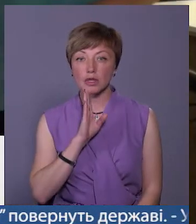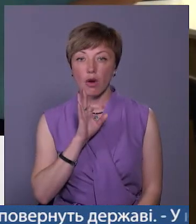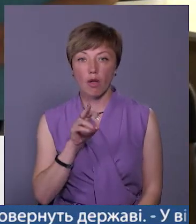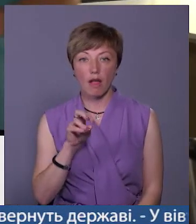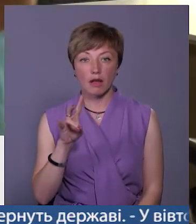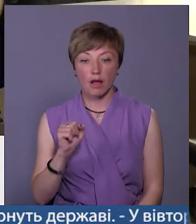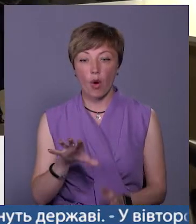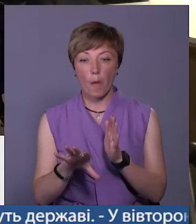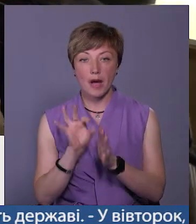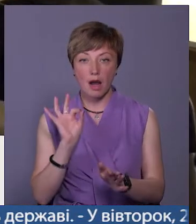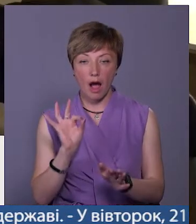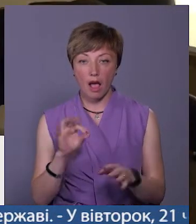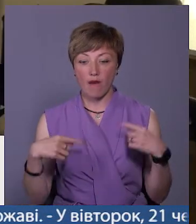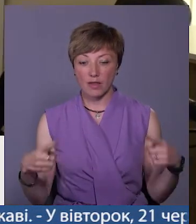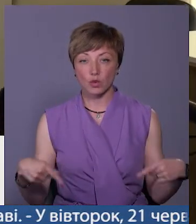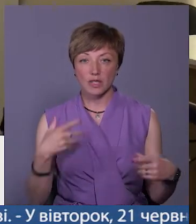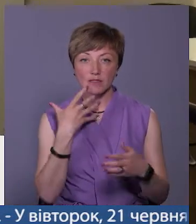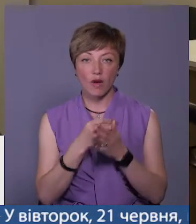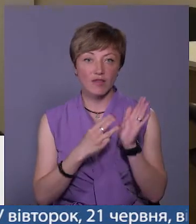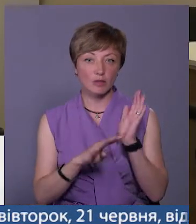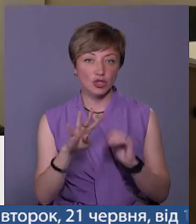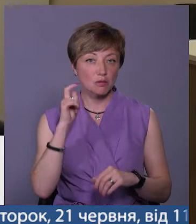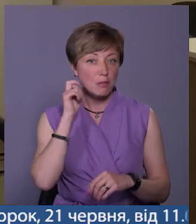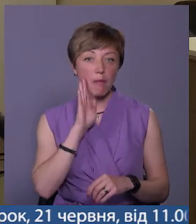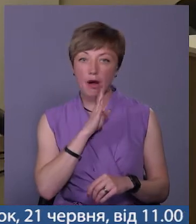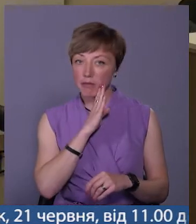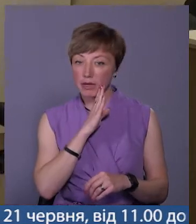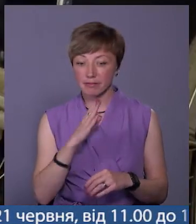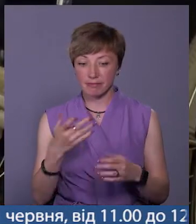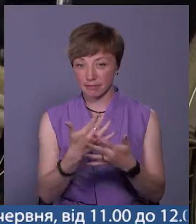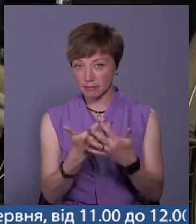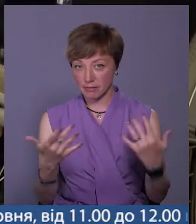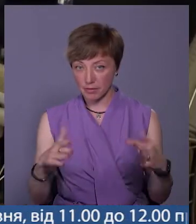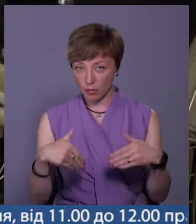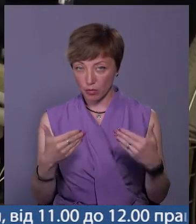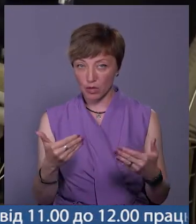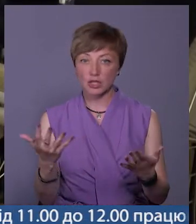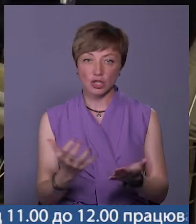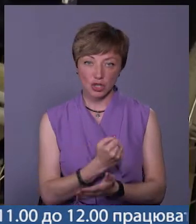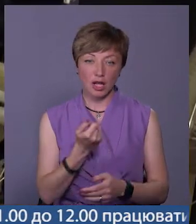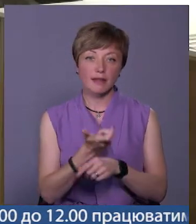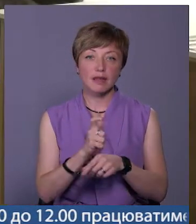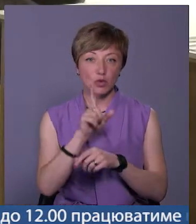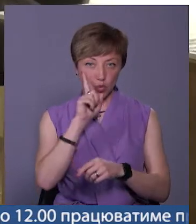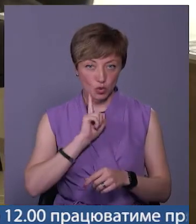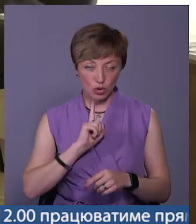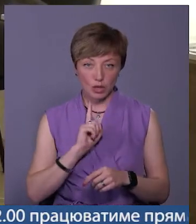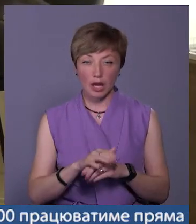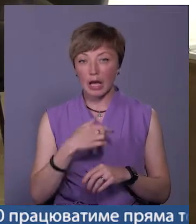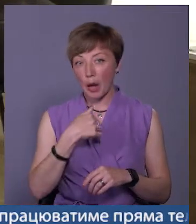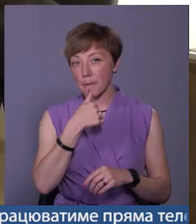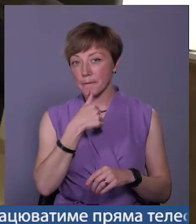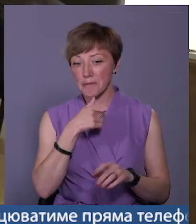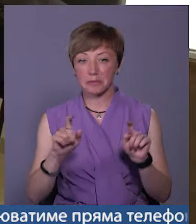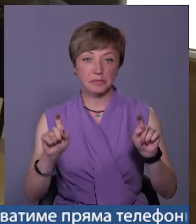обирає інвалідний візок для своєї 84-річної мами. З-поміж десятка запропонованих знайшла найзручніший. Я спробувала